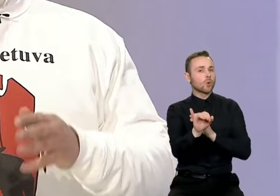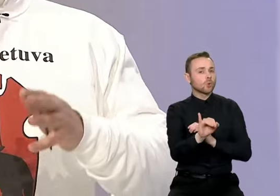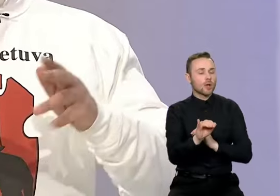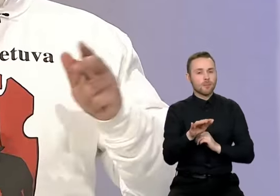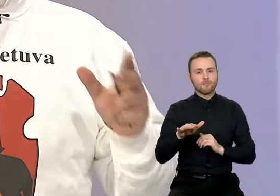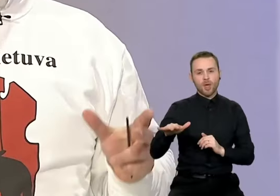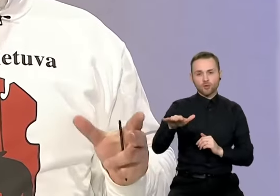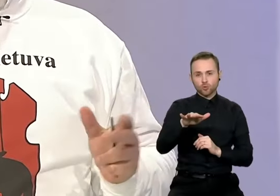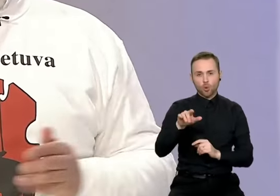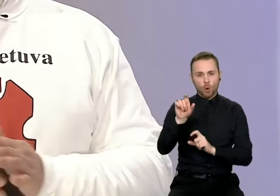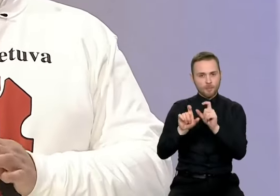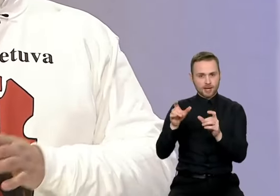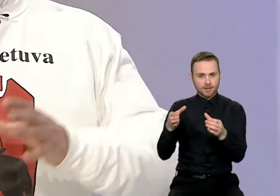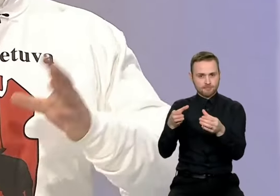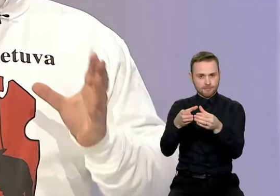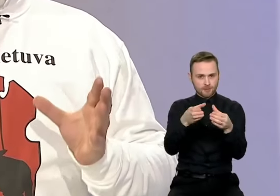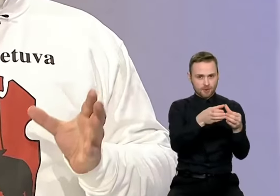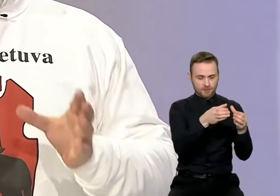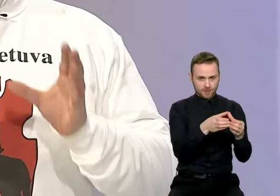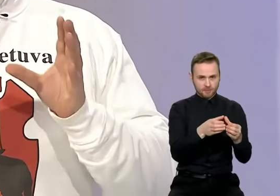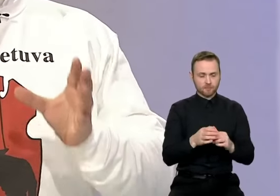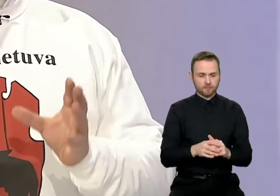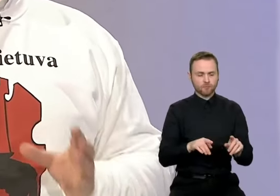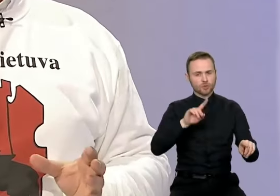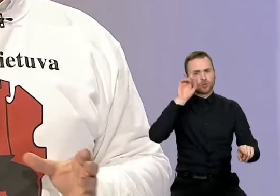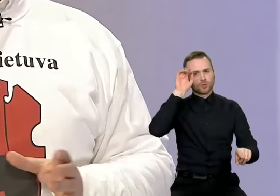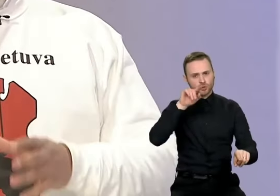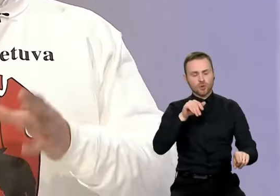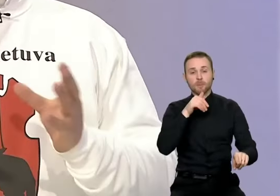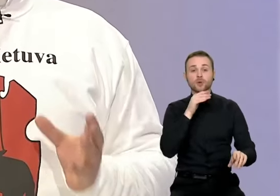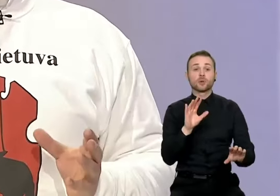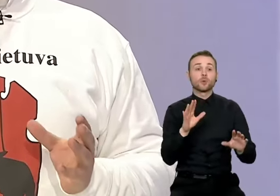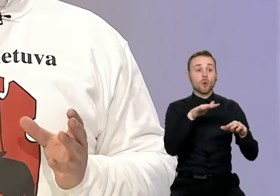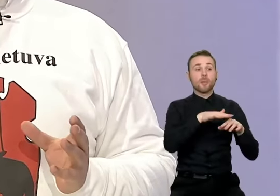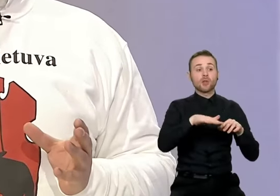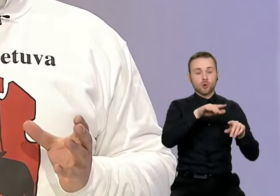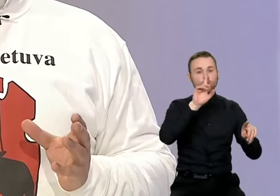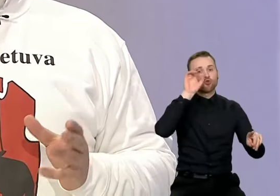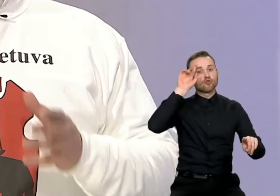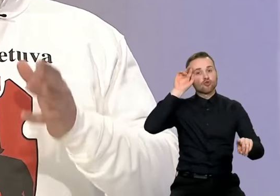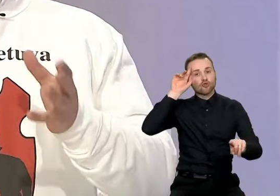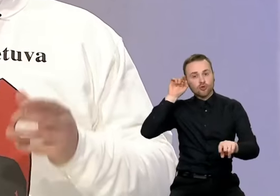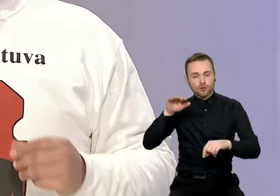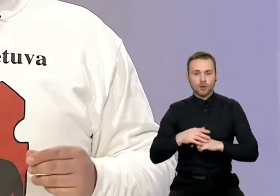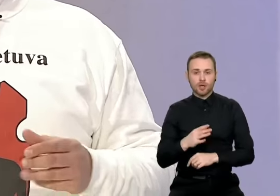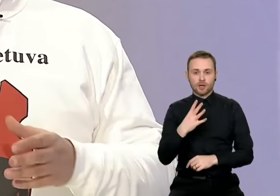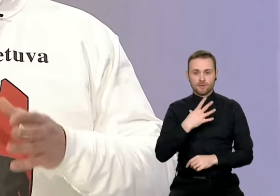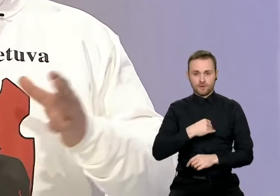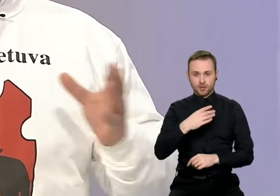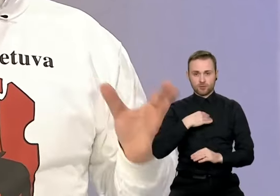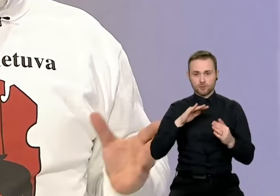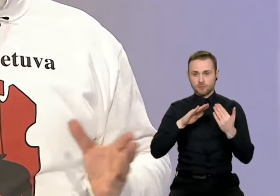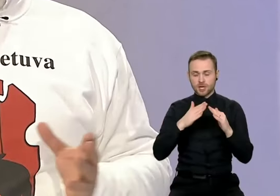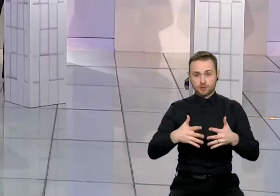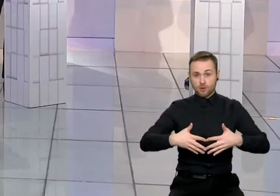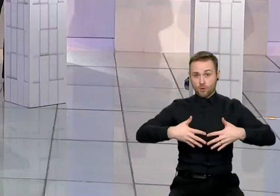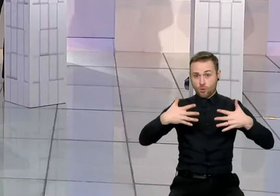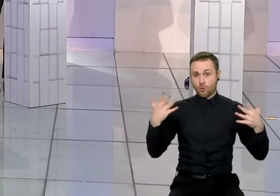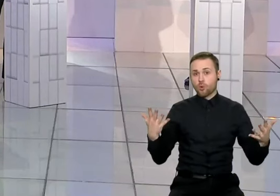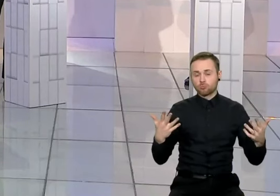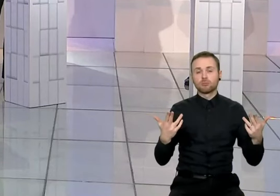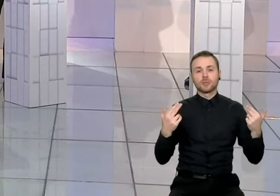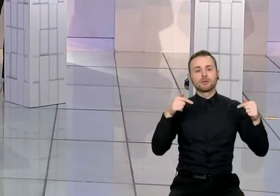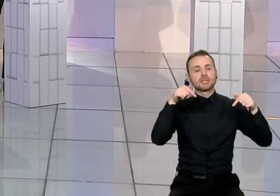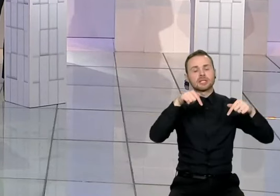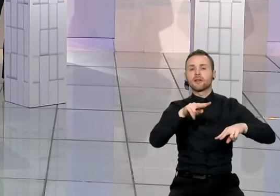Bendruomenėse jie susikurs ir žinos, ką daryti kiekvienai bendruomeniai. Vilnius yra labai didelis miestas. Kaip ir sakė, taisingai evakuacijos